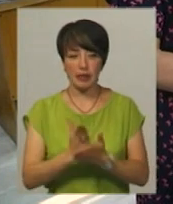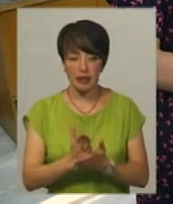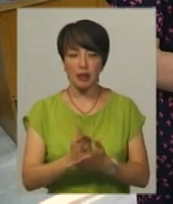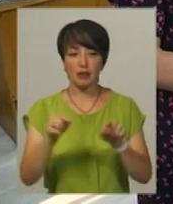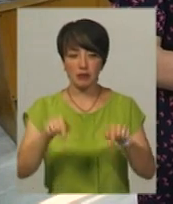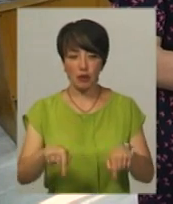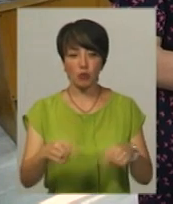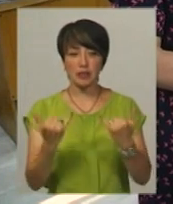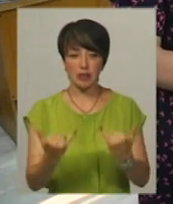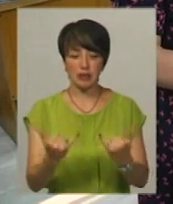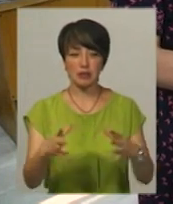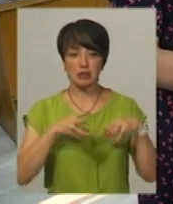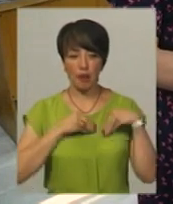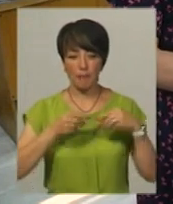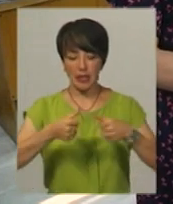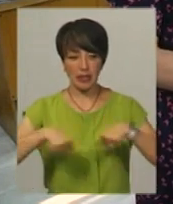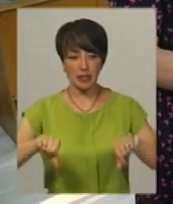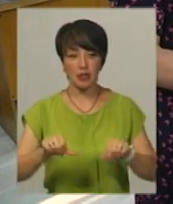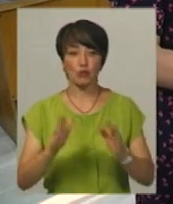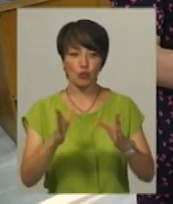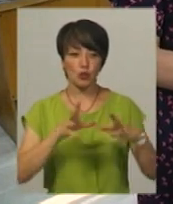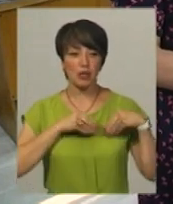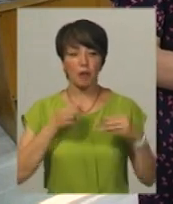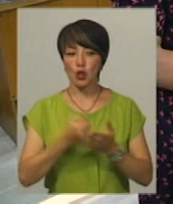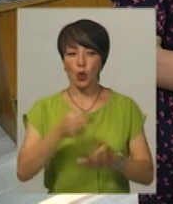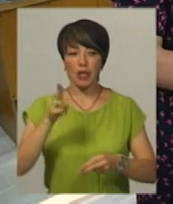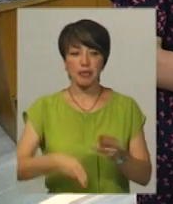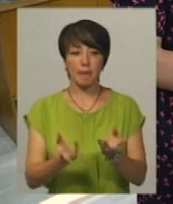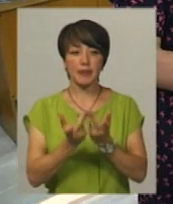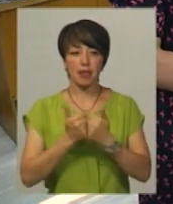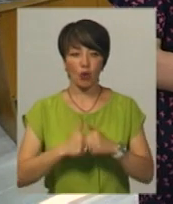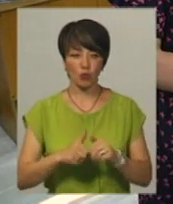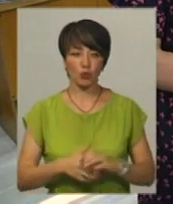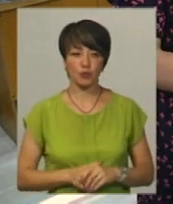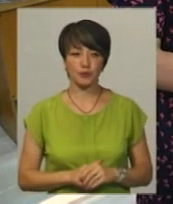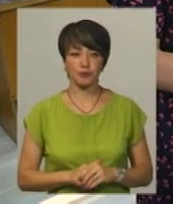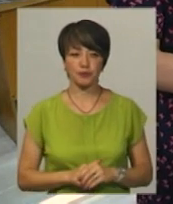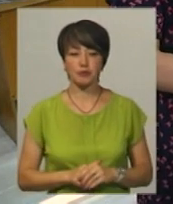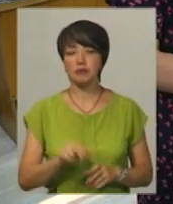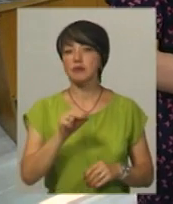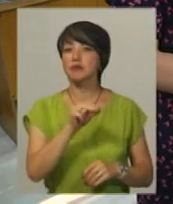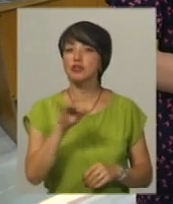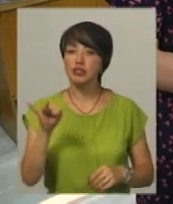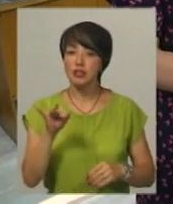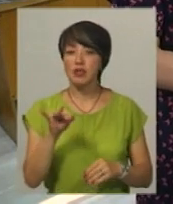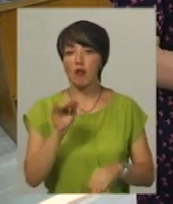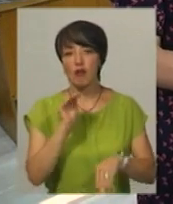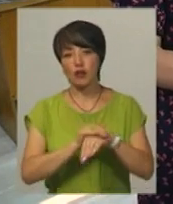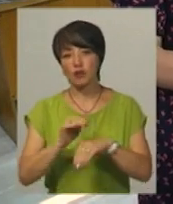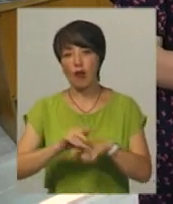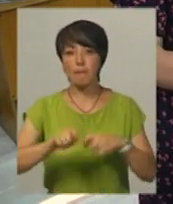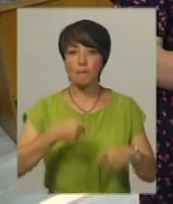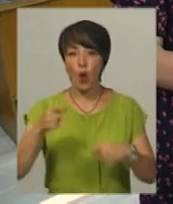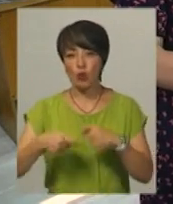знаходяться зараз тут з нами на дільниці, і будуть з нами до кінця підрахунку голосів. Чи фіксували якісь порушення,